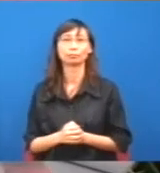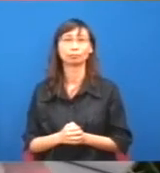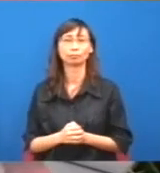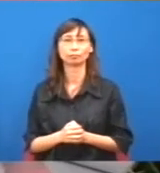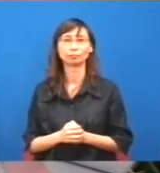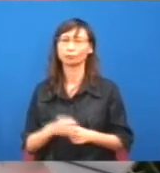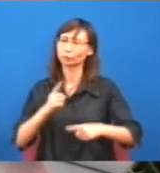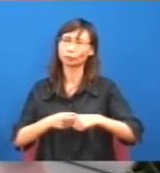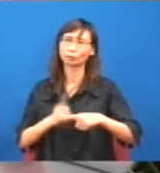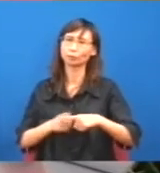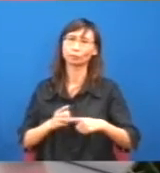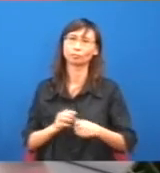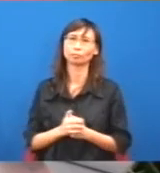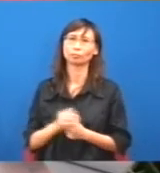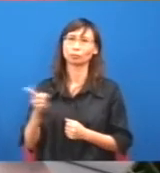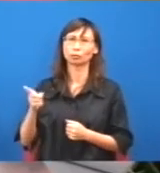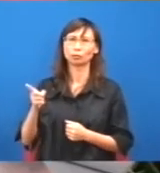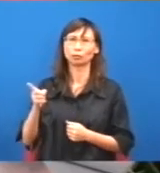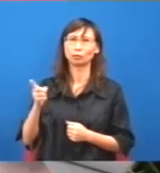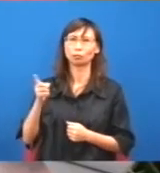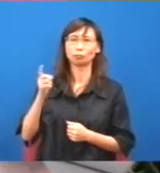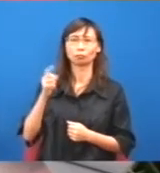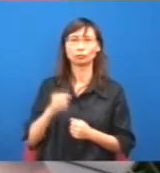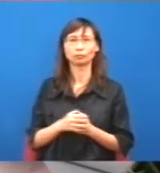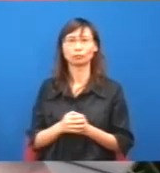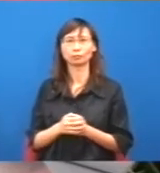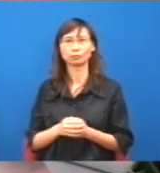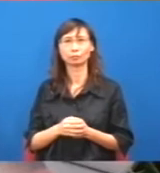其實他是一個非常狡猾的政客,